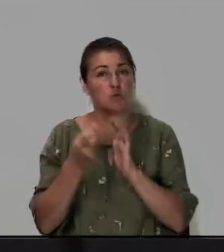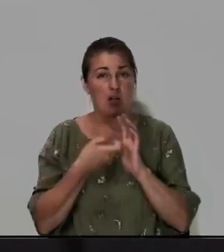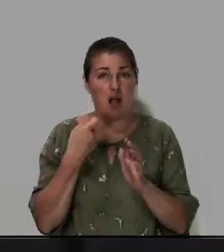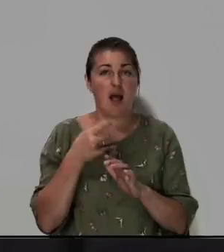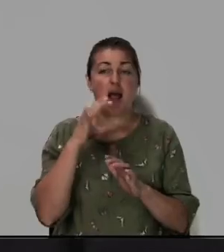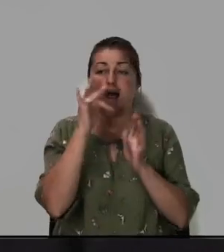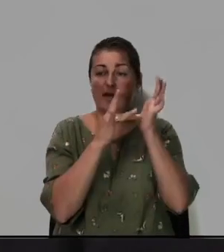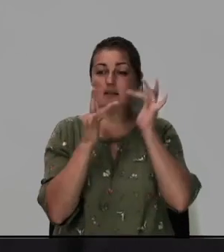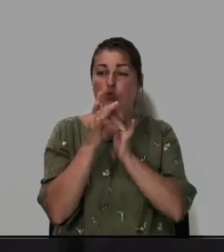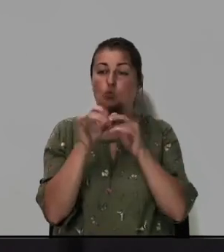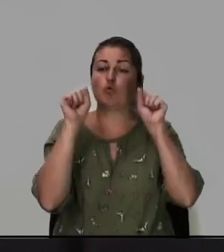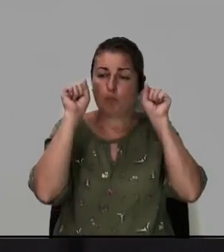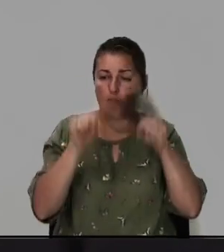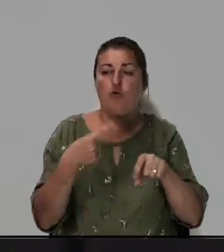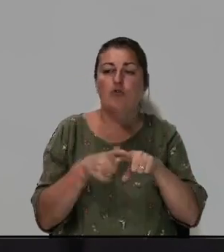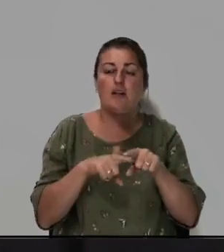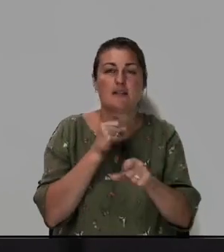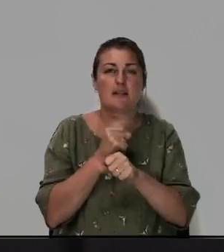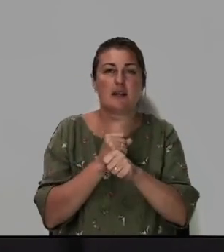Иисус Христос может это сделать